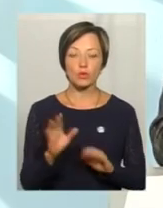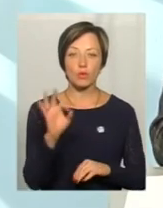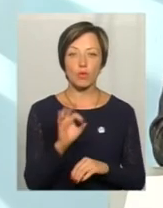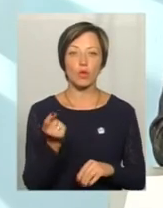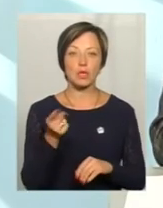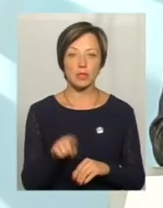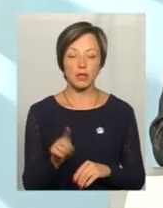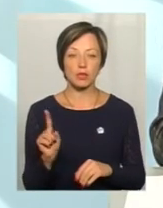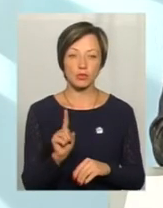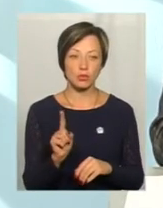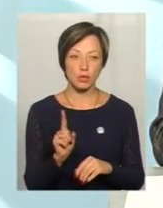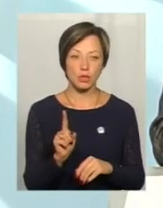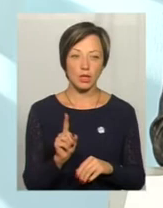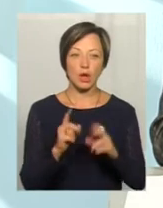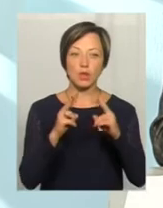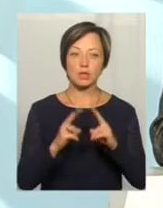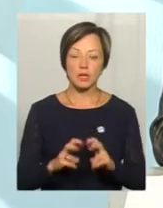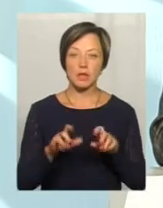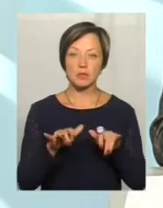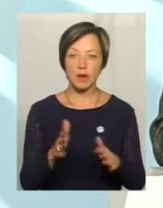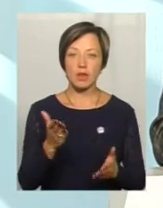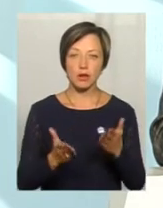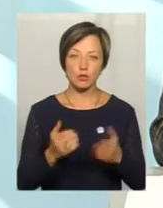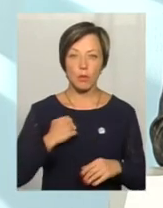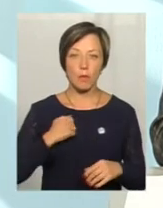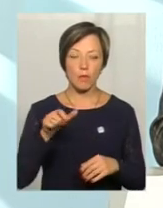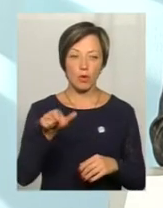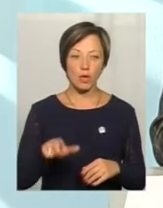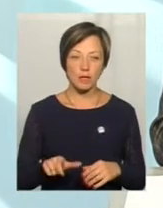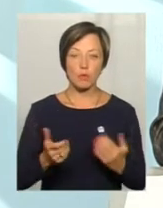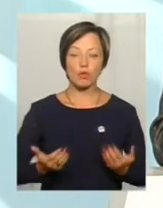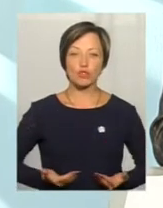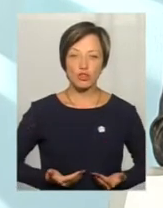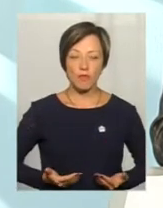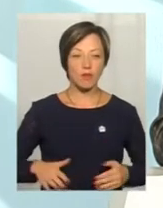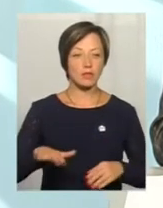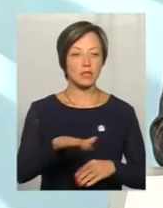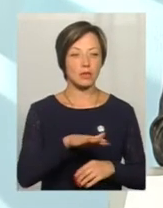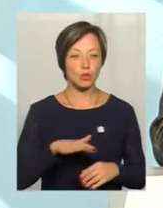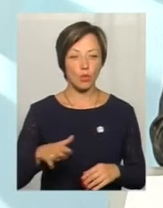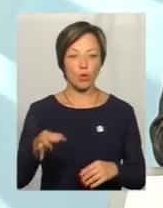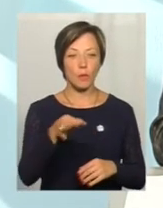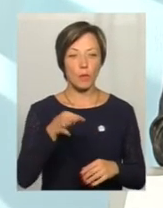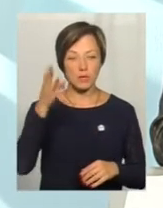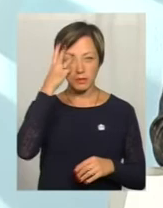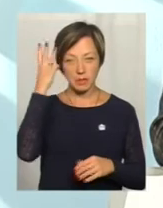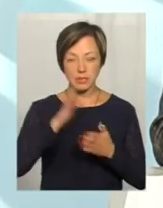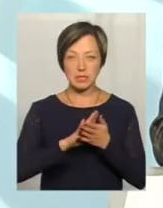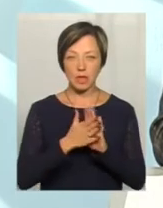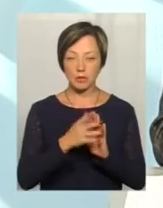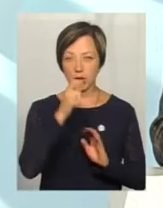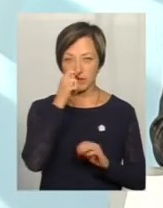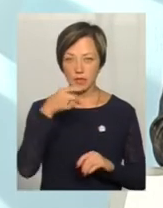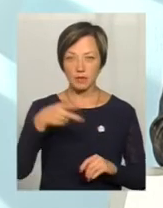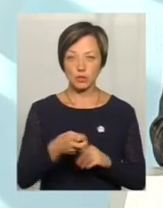розглядається справа, якщо боєць проживав на території Хмельницької області станом на квіти місяць